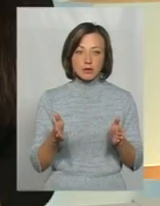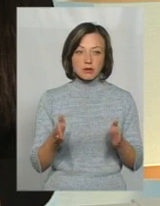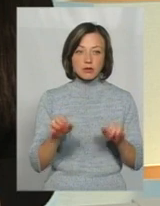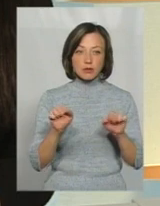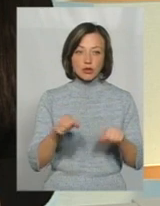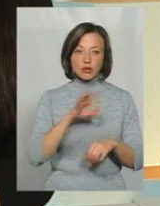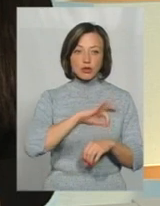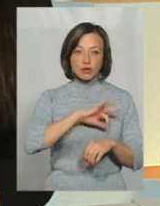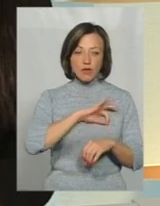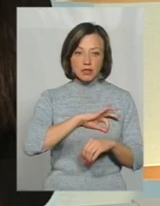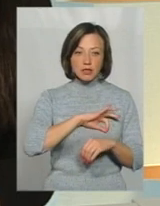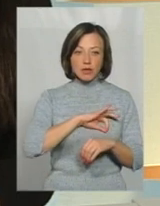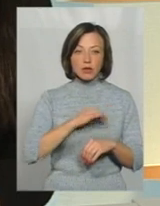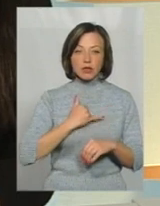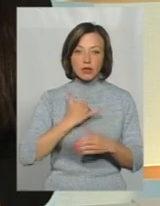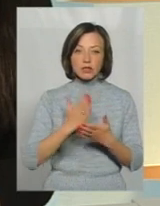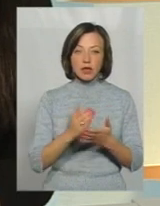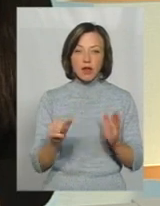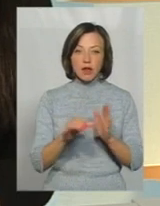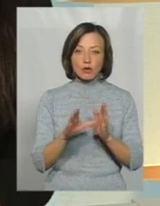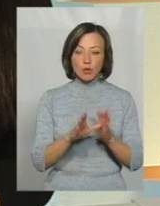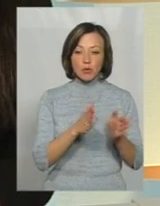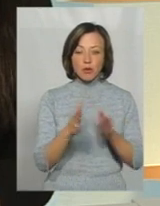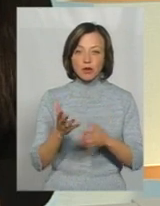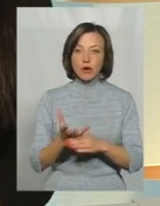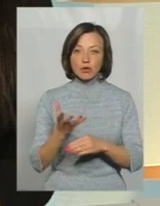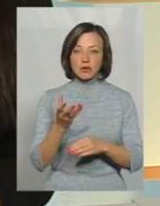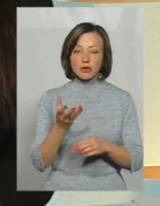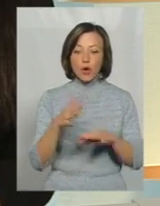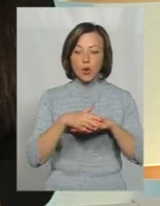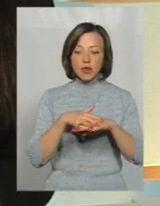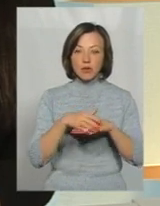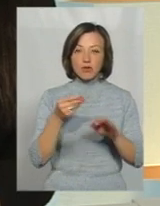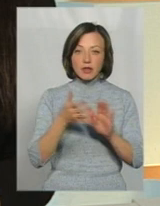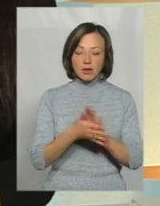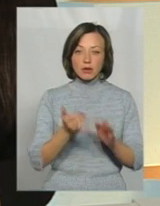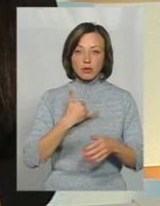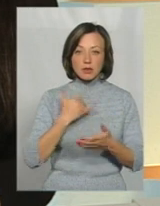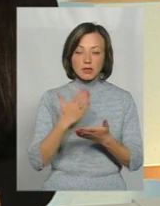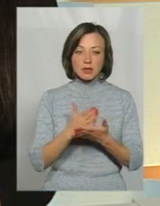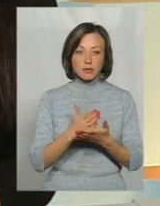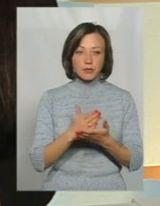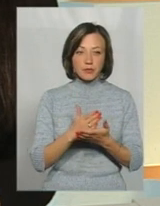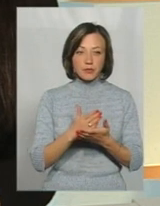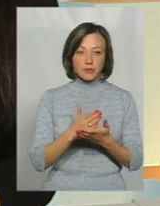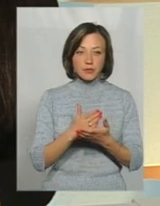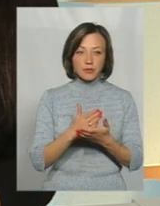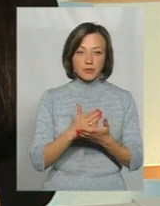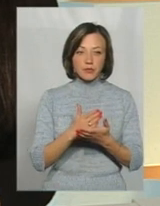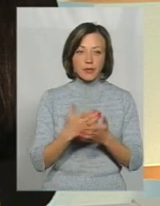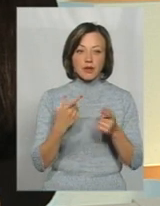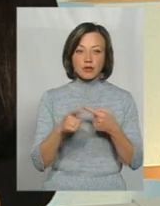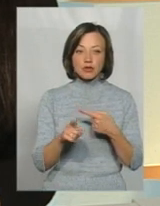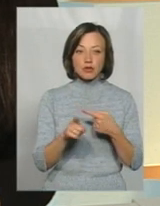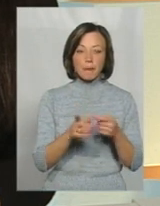зможемо нею користуватися. В нас є електронний механізм розрахунку витрат, у нас є інші